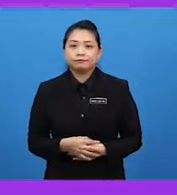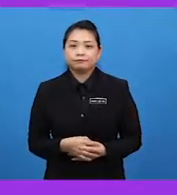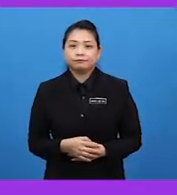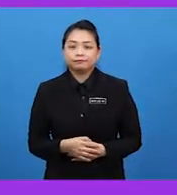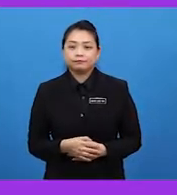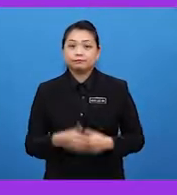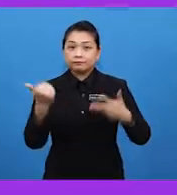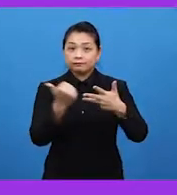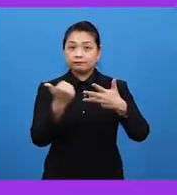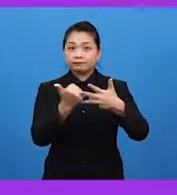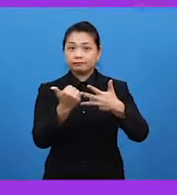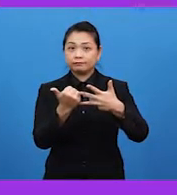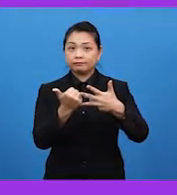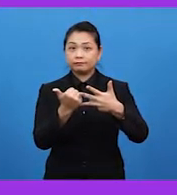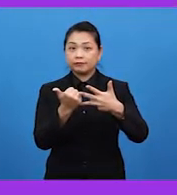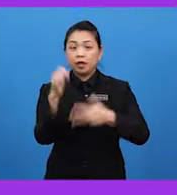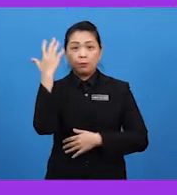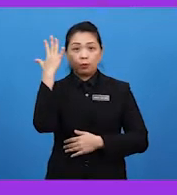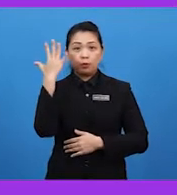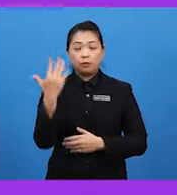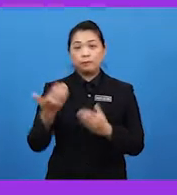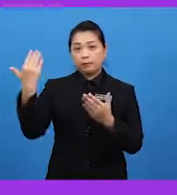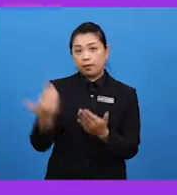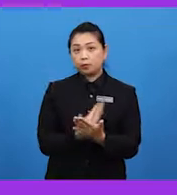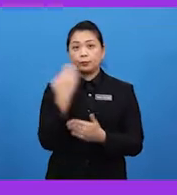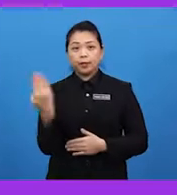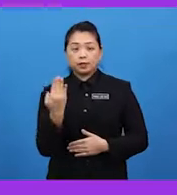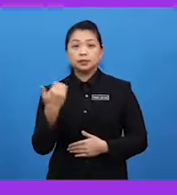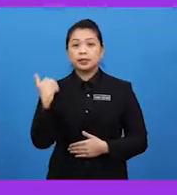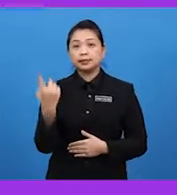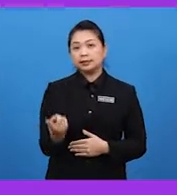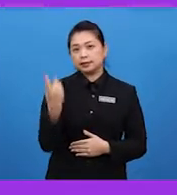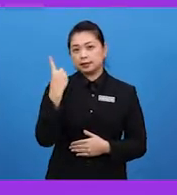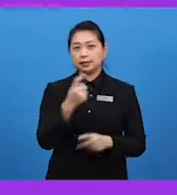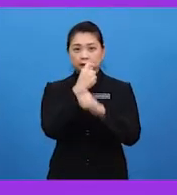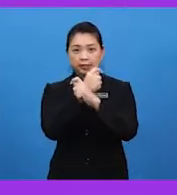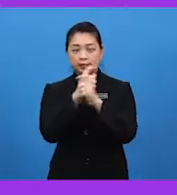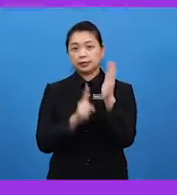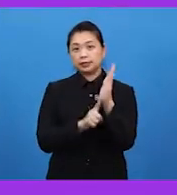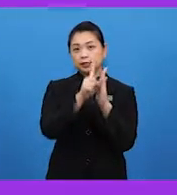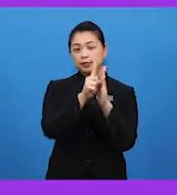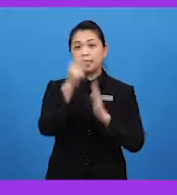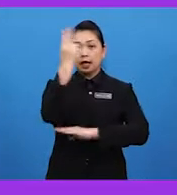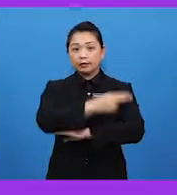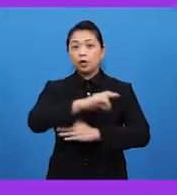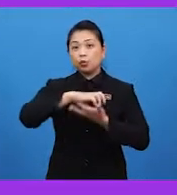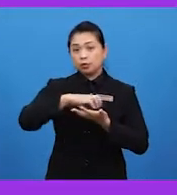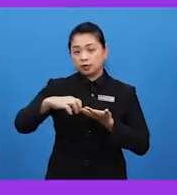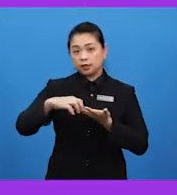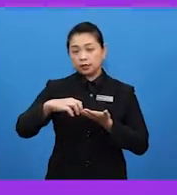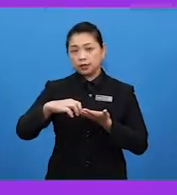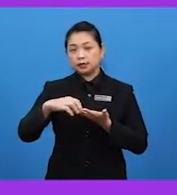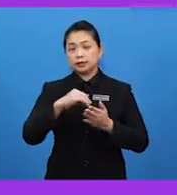Keempat, pokok baru kebiasaannya mempunyai daya tahan yang tinggi terhadap rosak dan